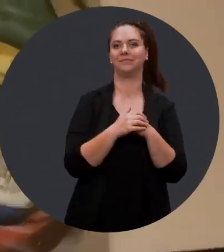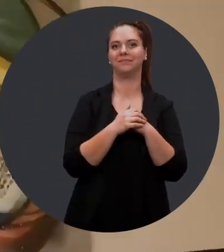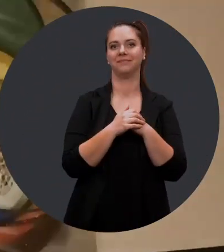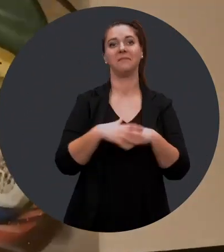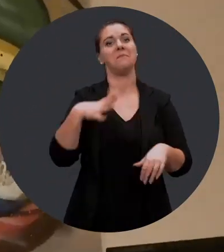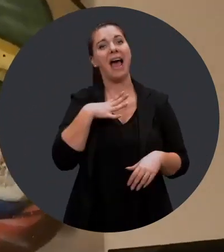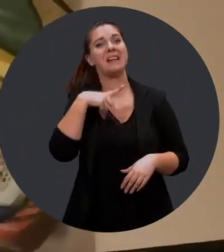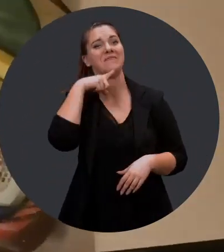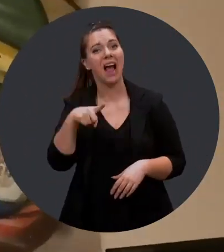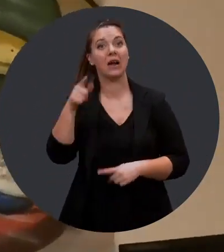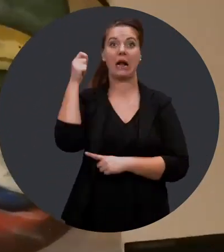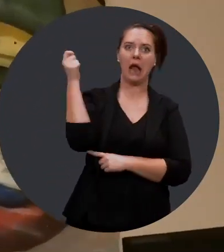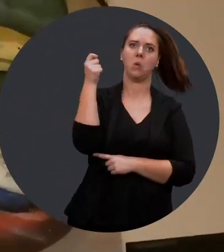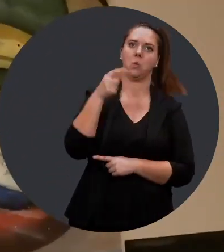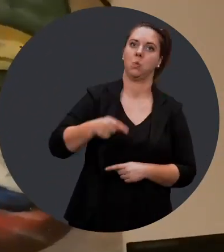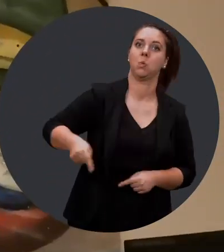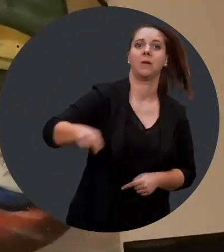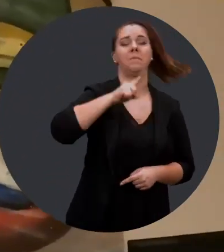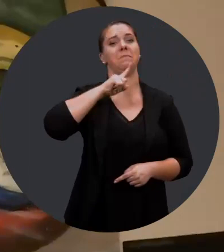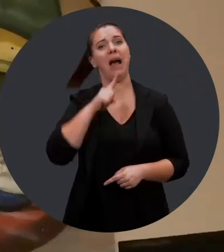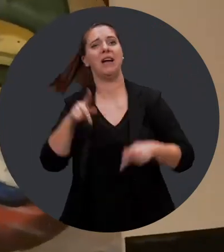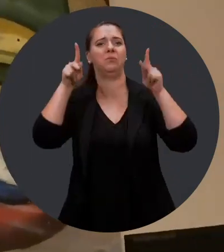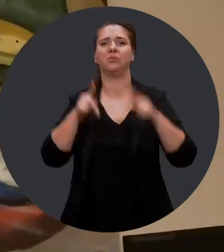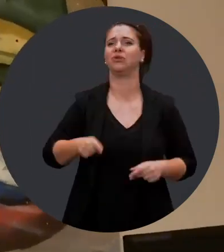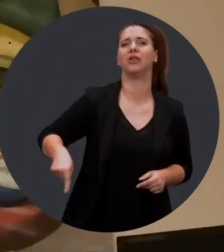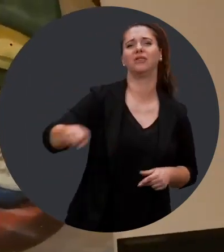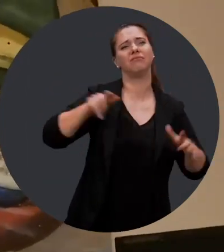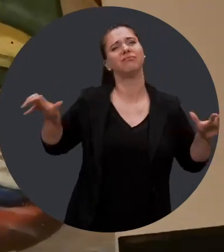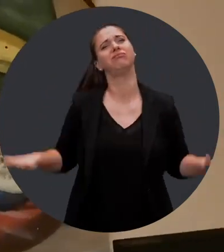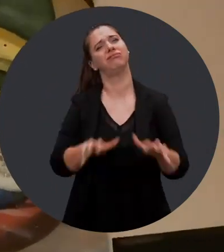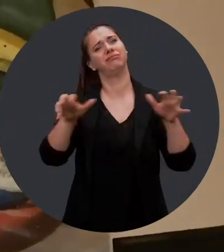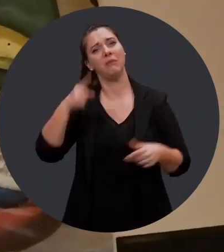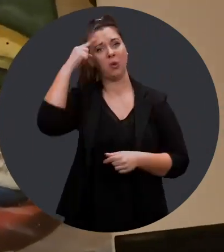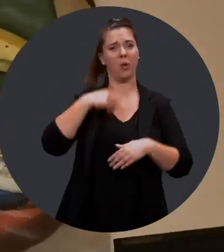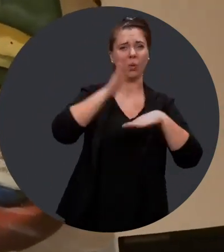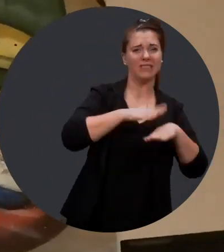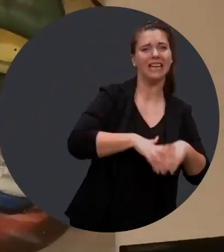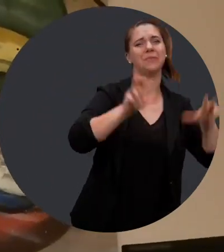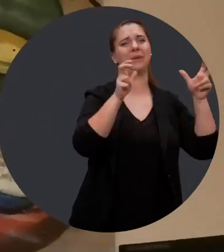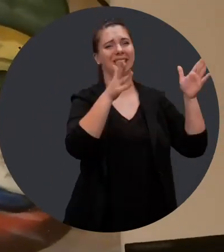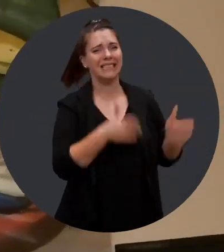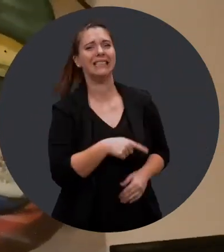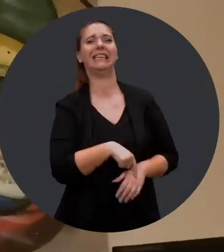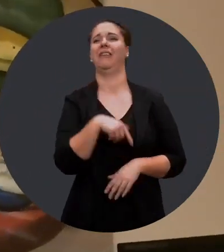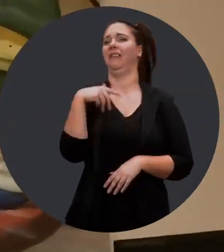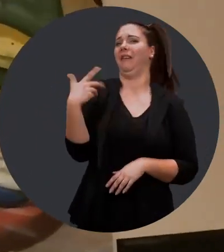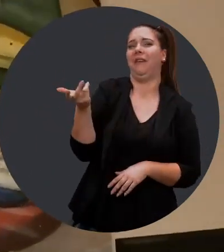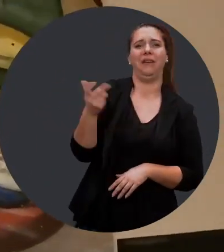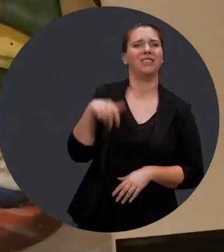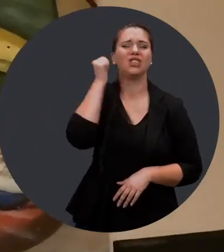Mais les vrais héros là-dedans, c'est vraiment les personnes qui travaillent pour nous, les consultants en